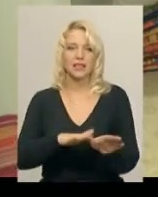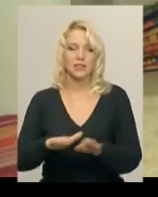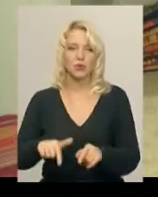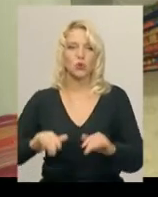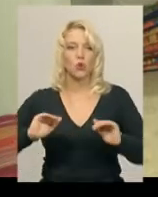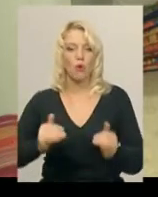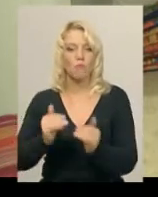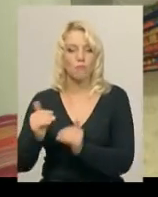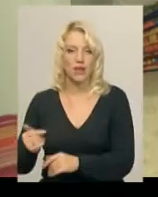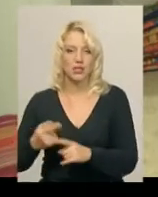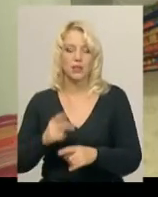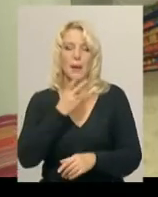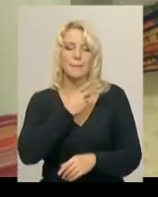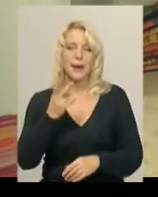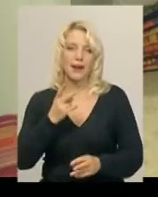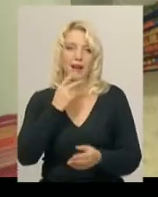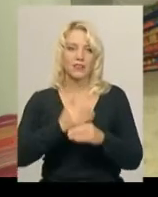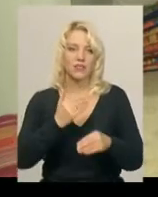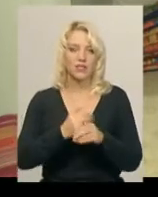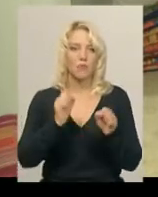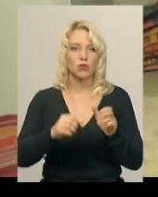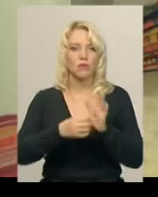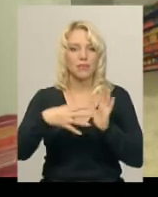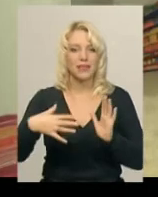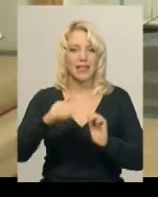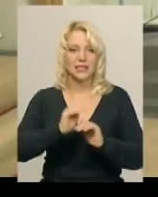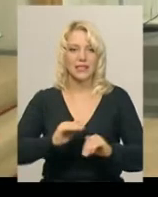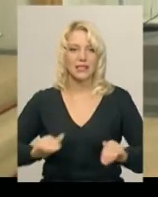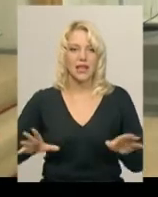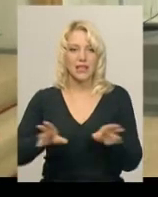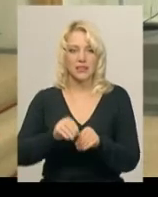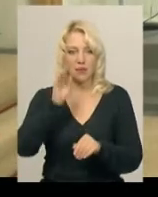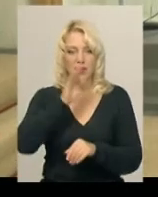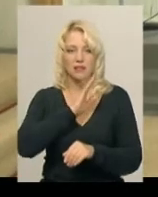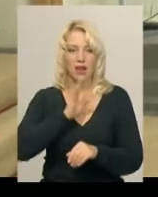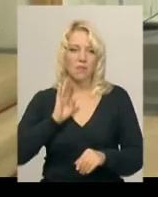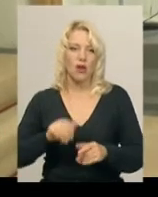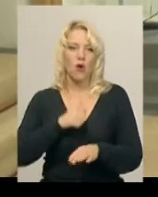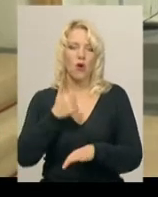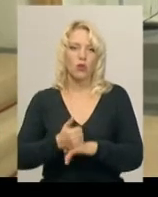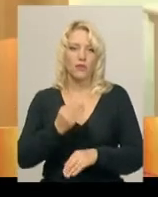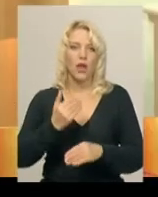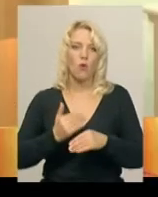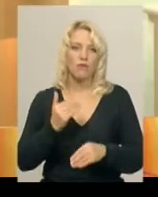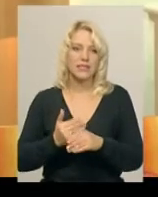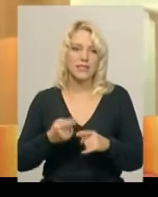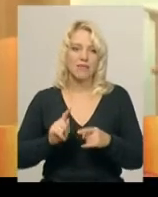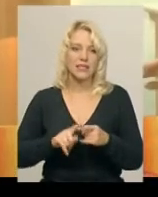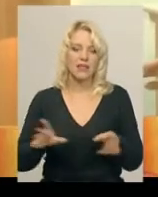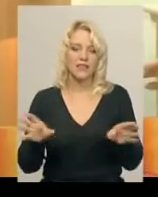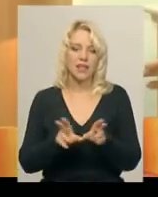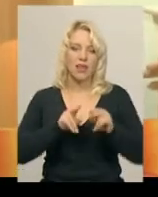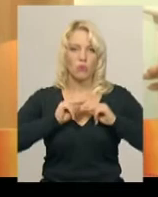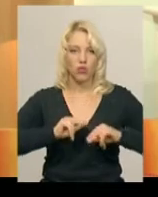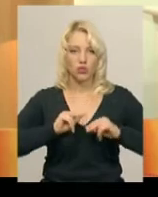обмежена, переглянути виставу зможуть 15 малюків з батьками. Лідія Місюренко каже, головне у виставі «Бебі-театру» взаємодіє між